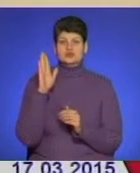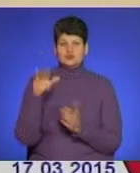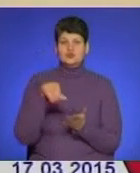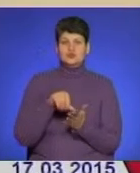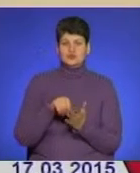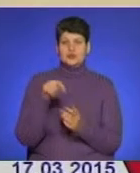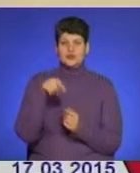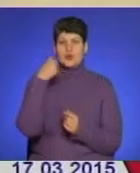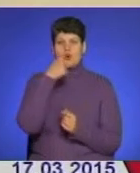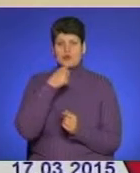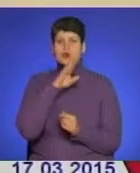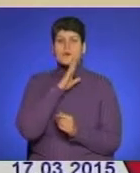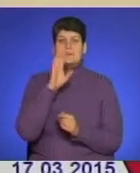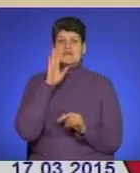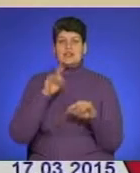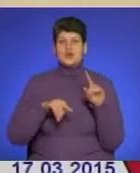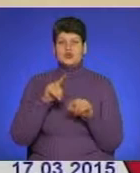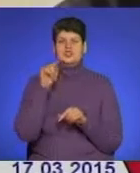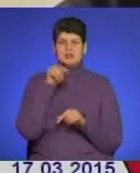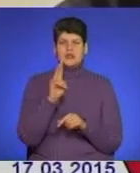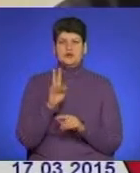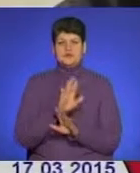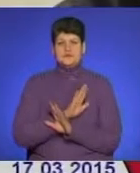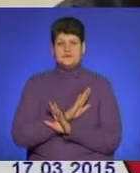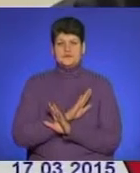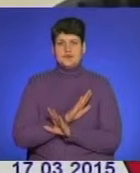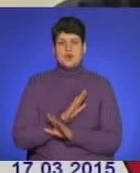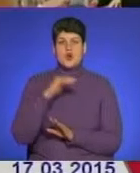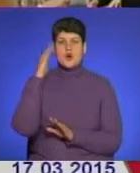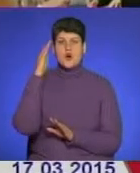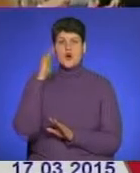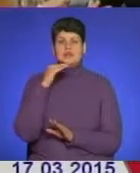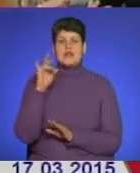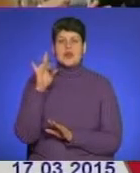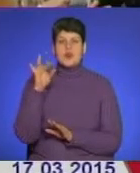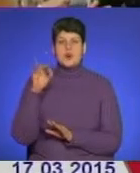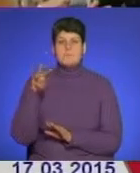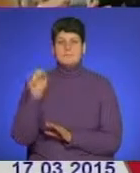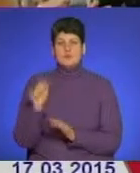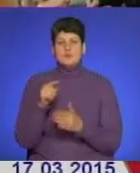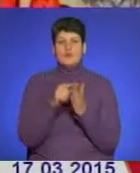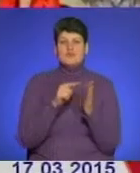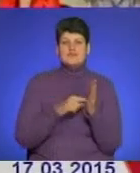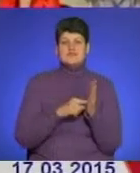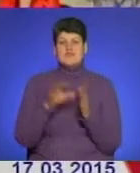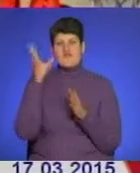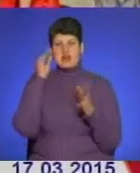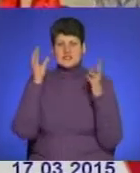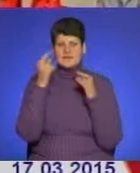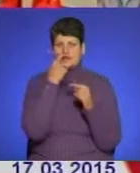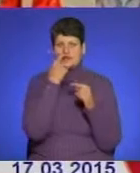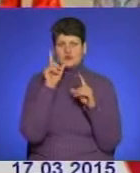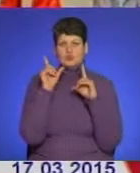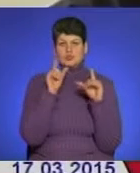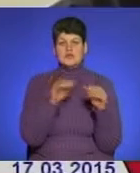матері і родичі тих, хто загинув. Отець Роман Дудчак поділився враженнями від нещодавньої поїздки у зону